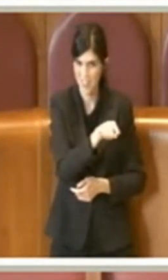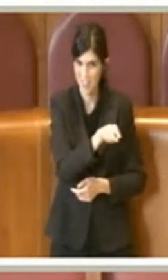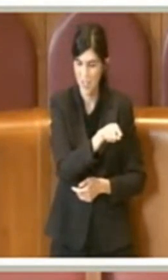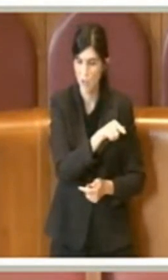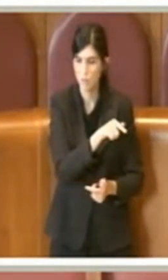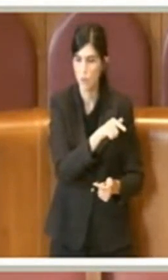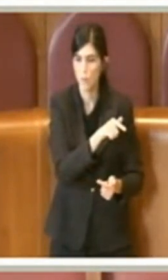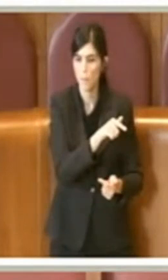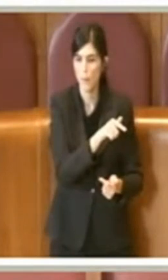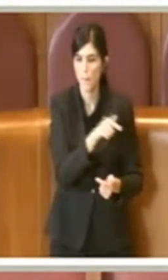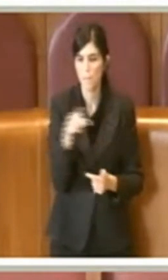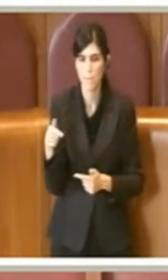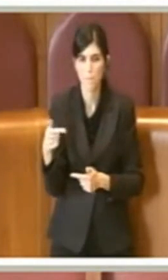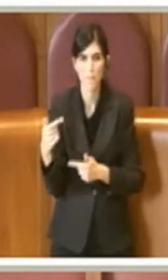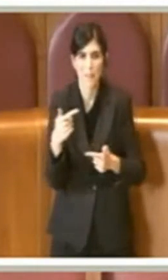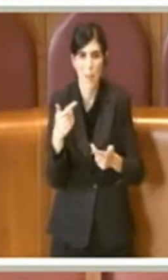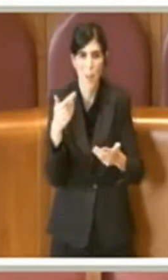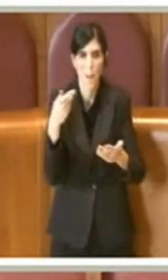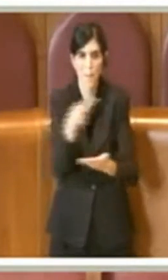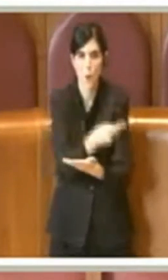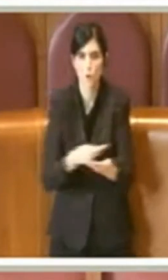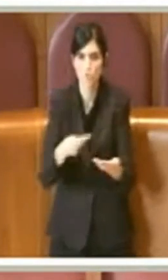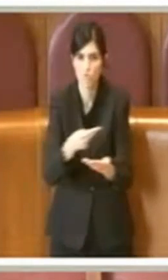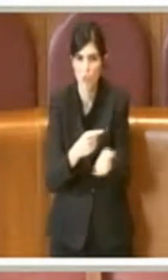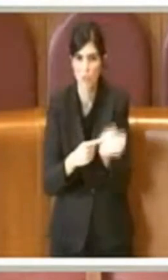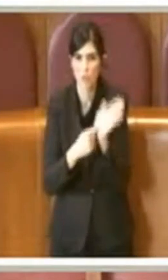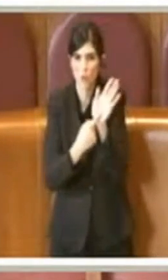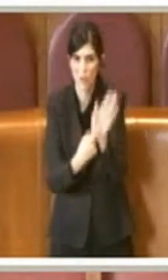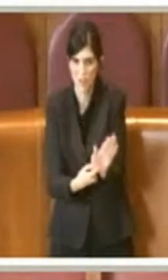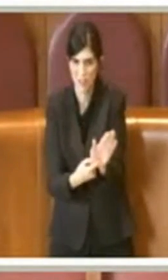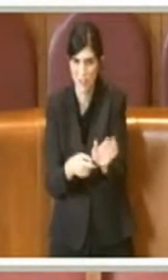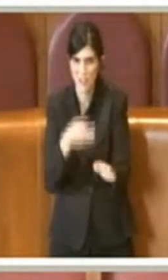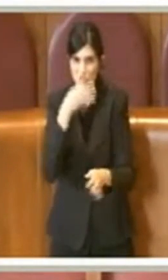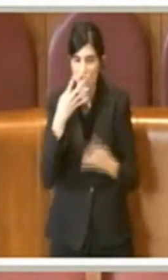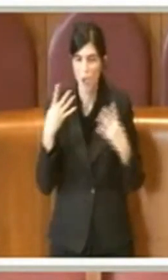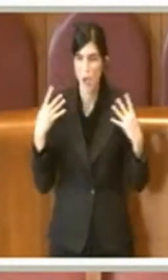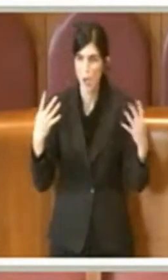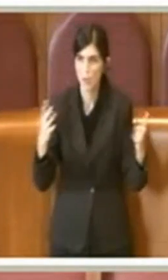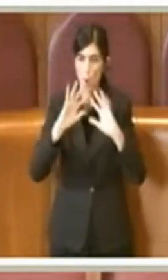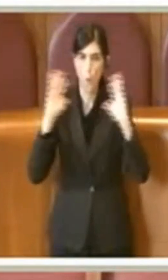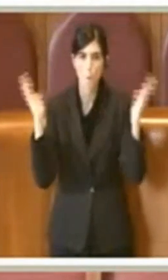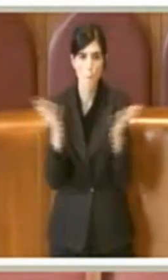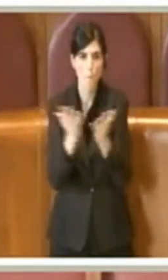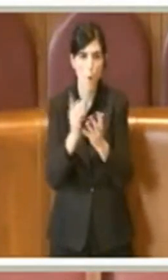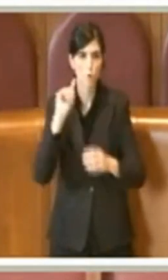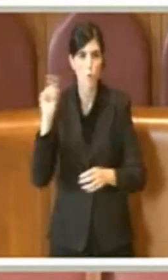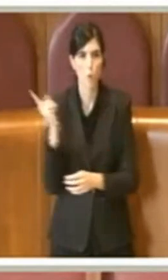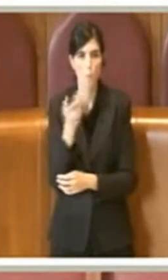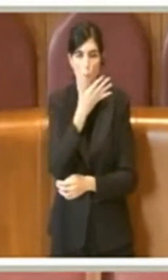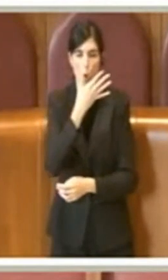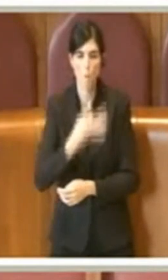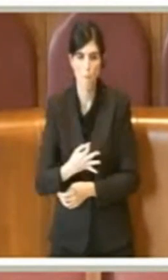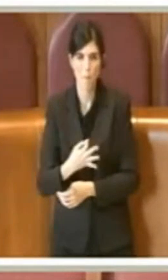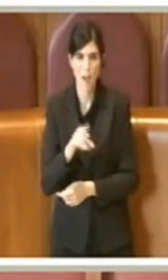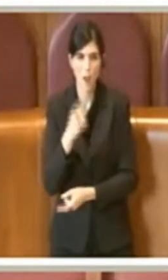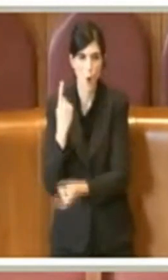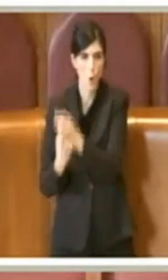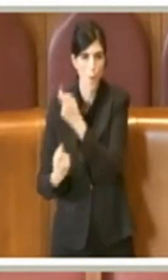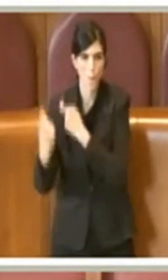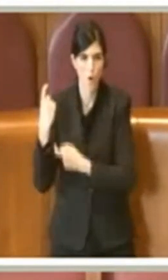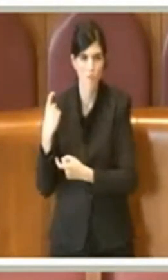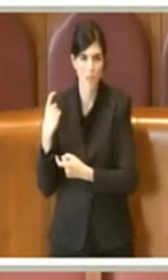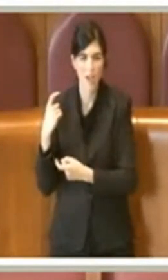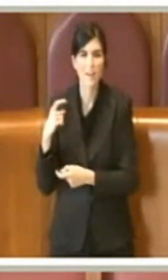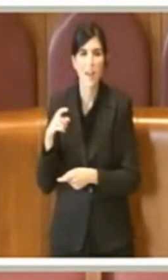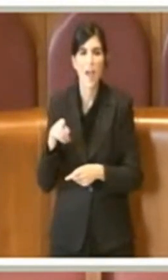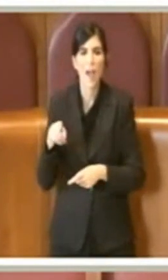progetto che avrebbe sostituito quello che era ritenuto il giardino più bello del mondo, quello che proveniva dai giardini di Crispo Sallustio, l